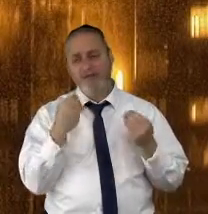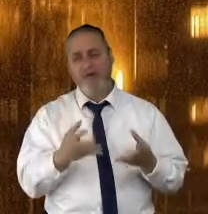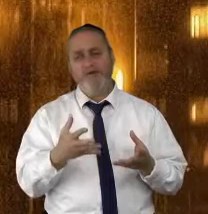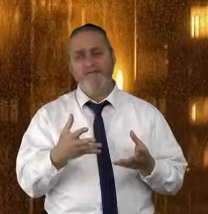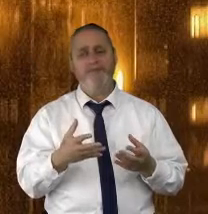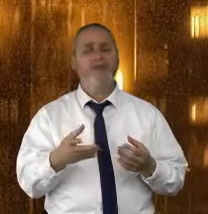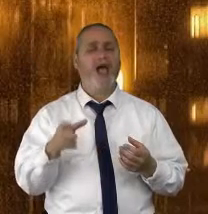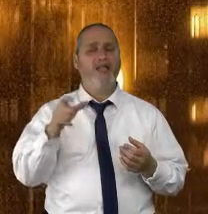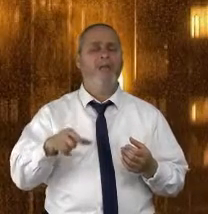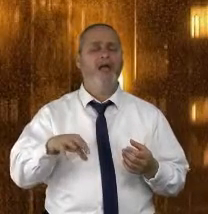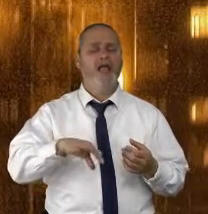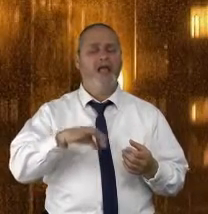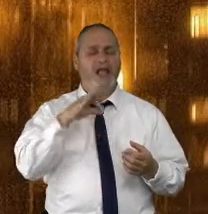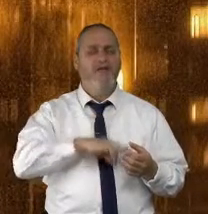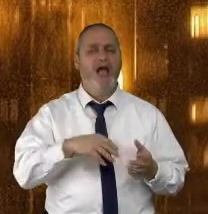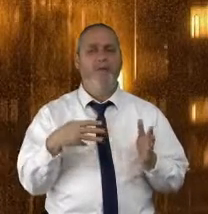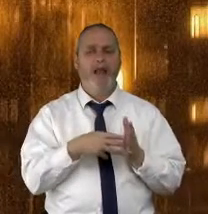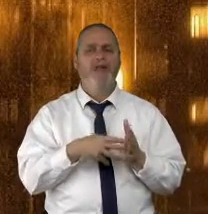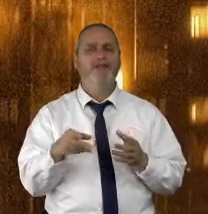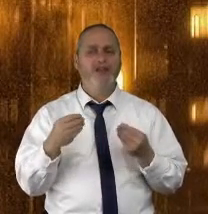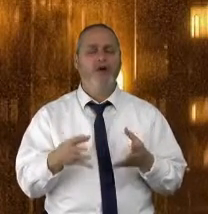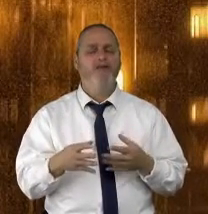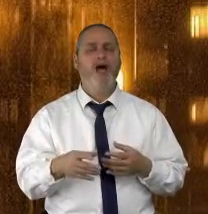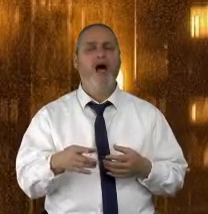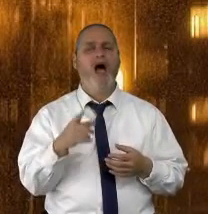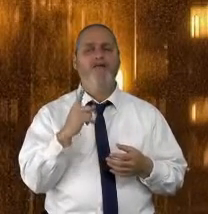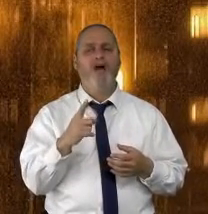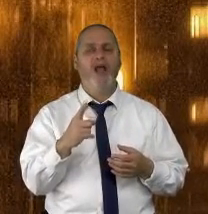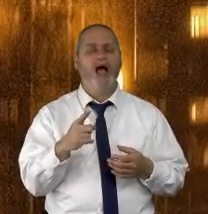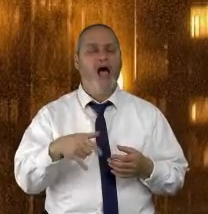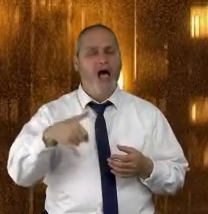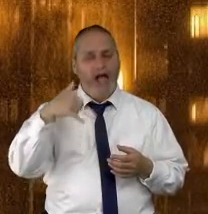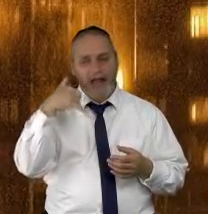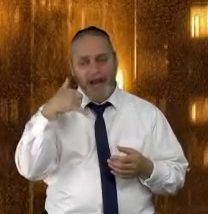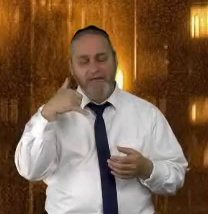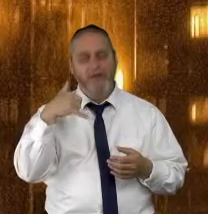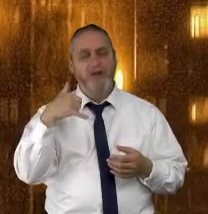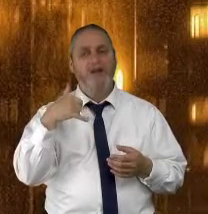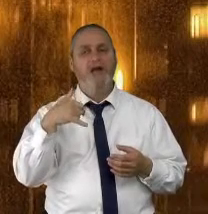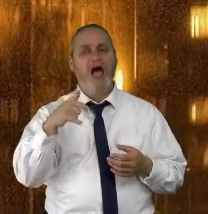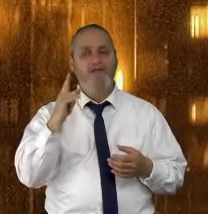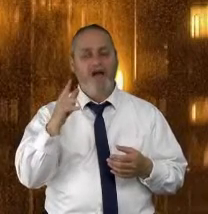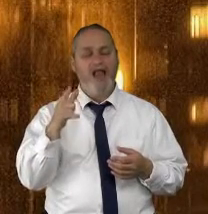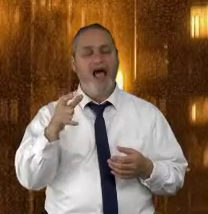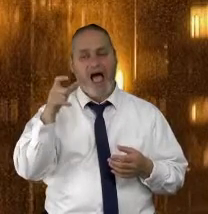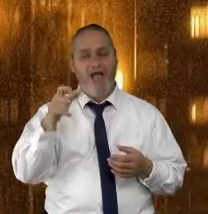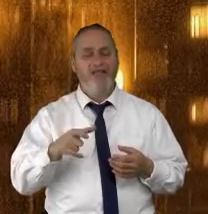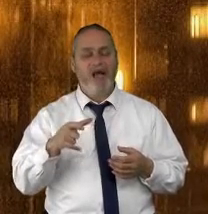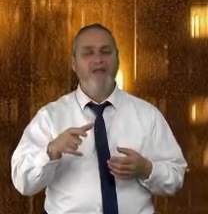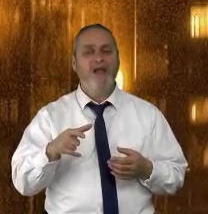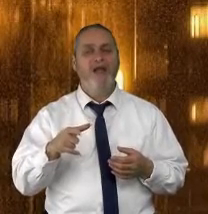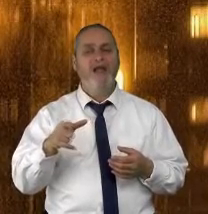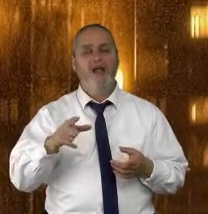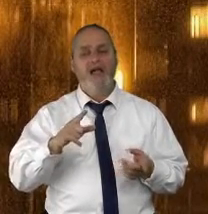נהדר. האדם הרוויח מיילים, יכול להיות נהדר. אבל חשוב שזה לא יהיה טלפון במקום בן אדם. אלא טלפון